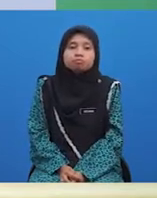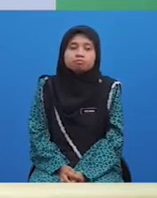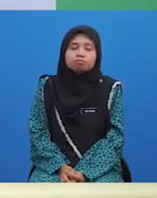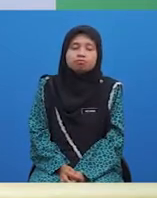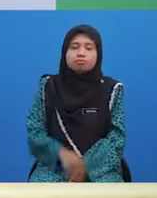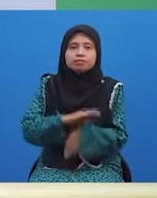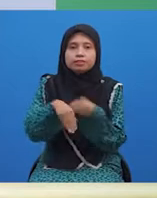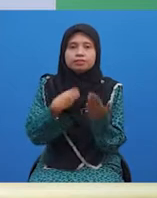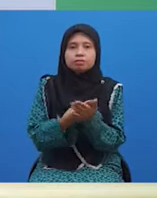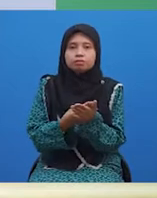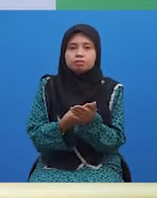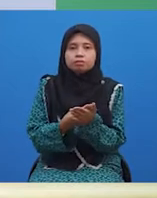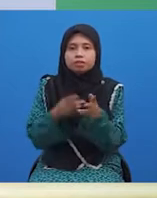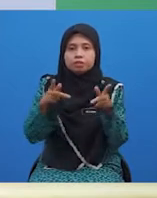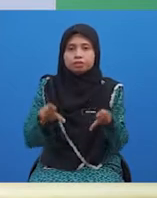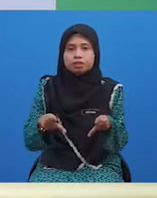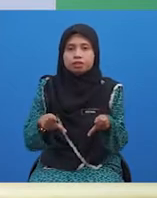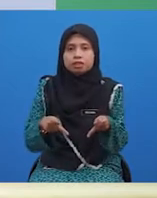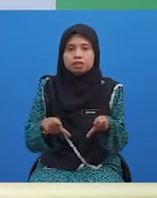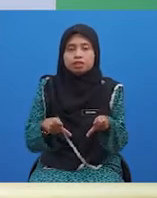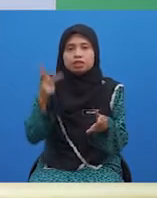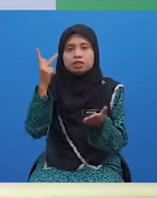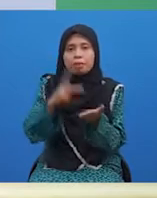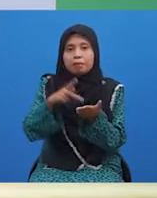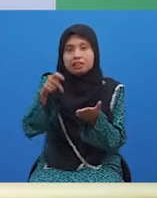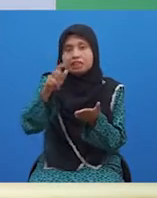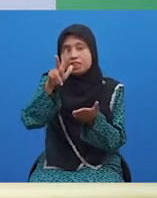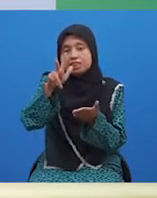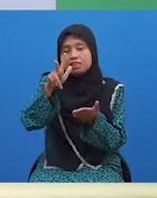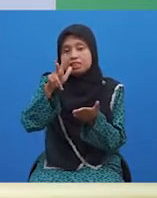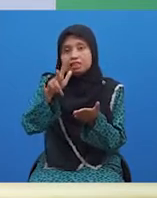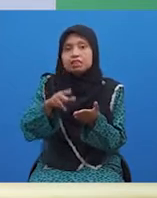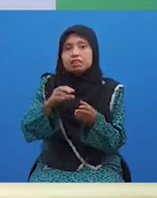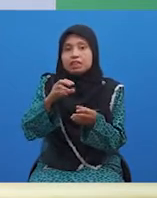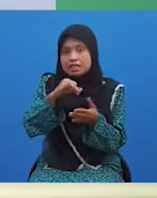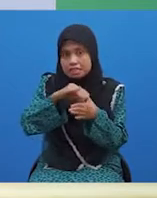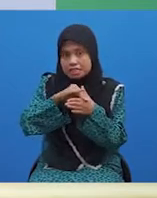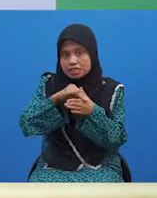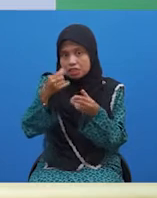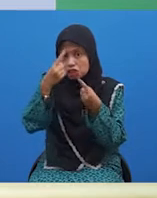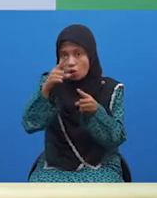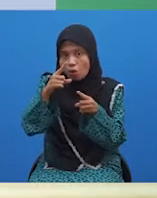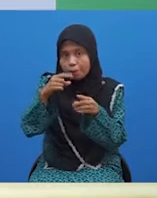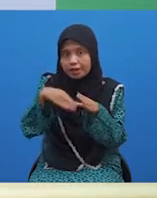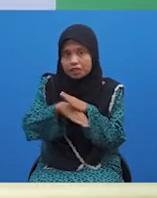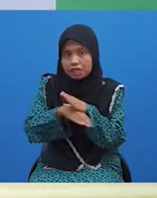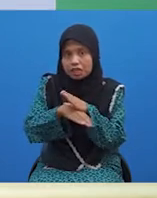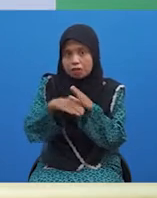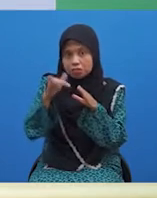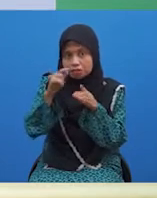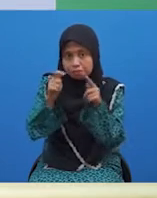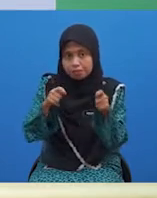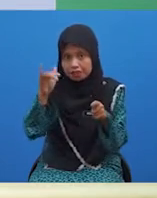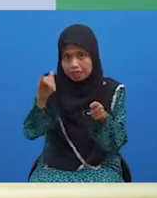Para pelajar, sila kenalpasti tiga perkara tersebut dan isikan jawapan ke dalam ruang yang